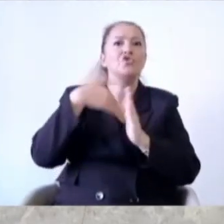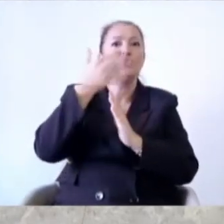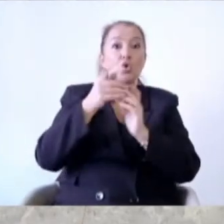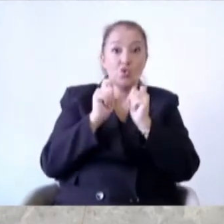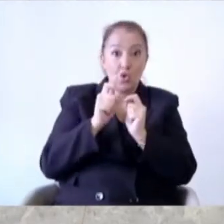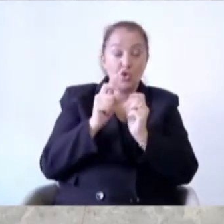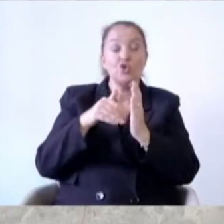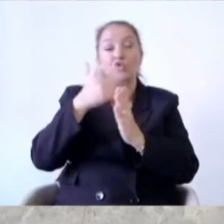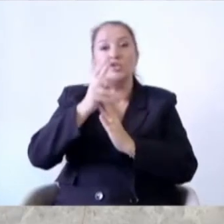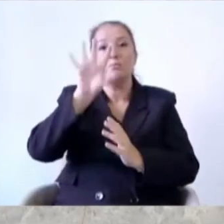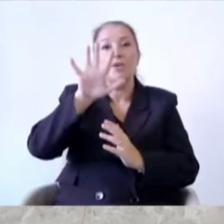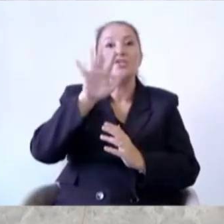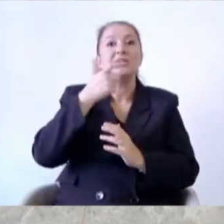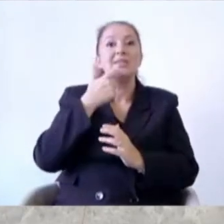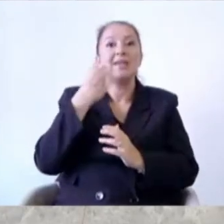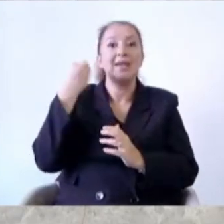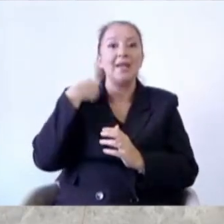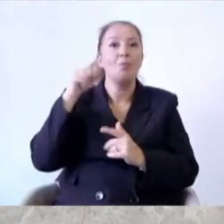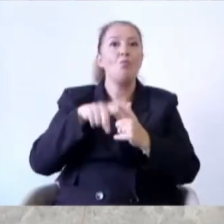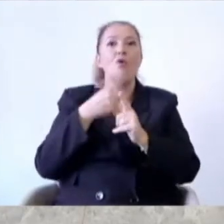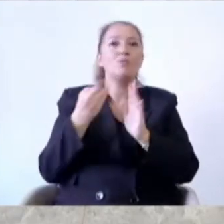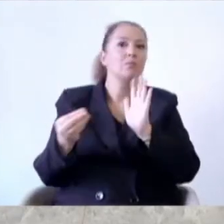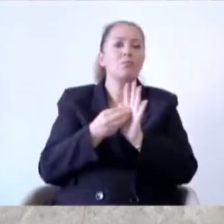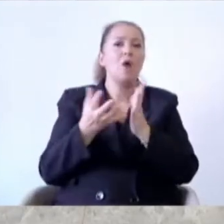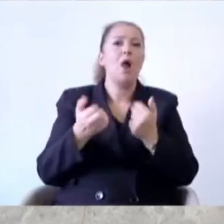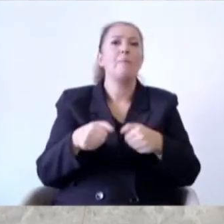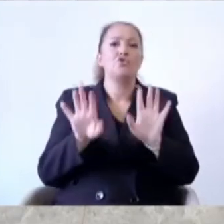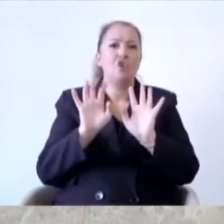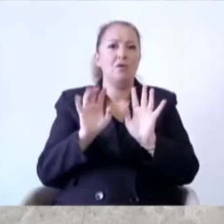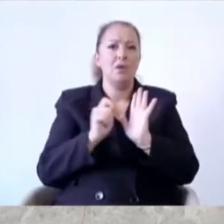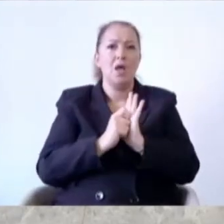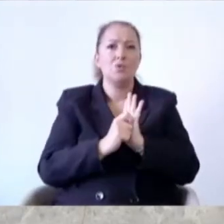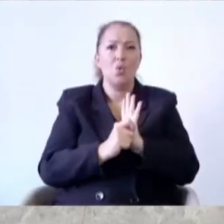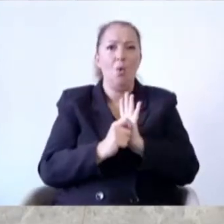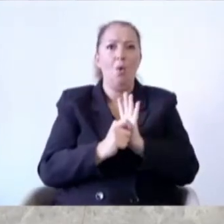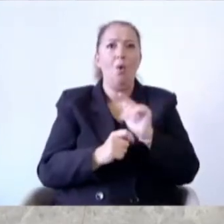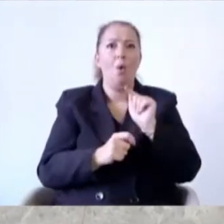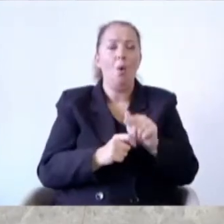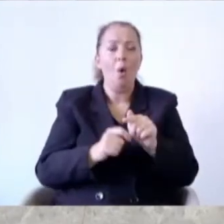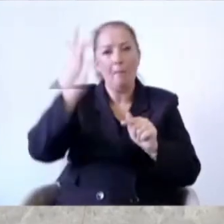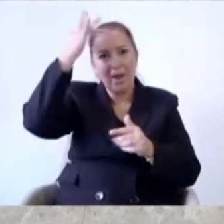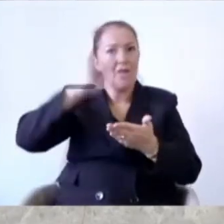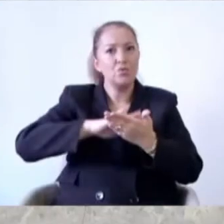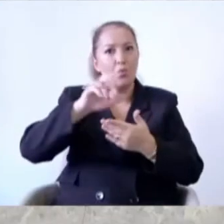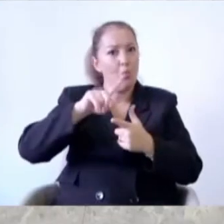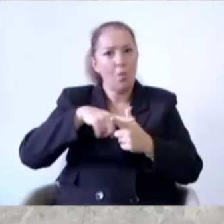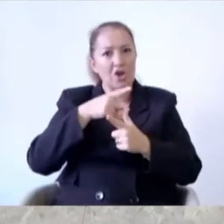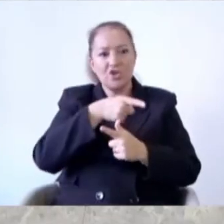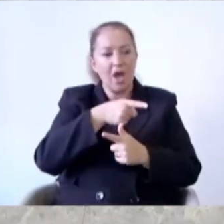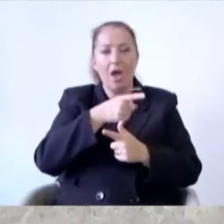yılı yatırım programına yeni proje alınmayacaktır. Ifadesinin Beylikdüzü'nün projesini